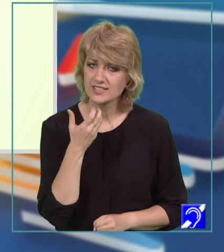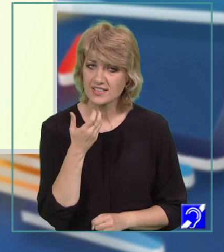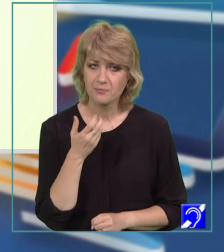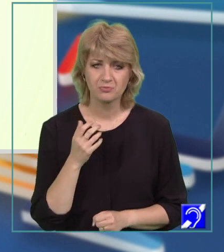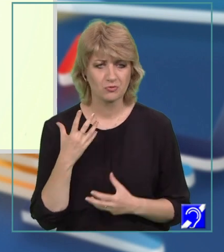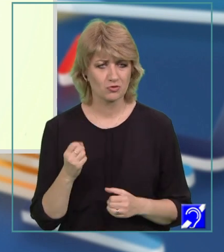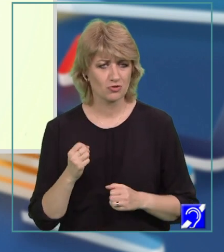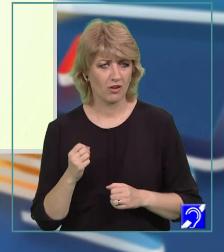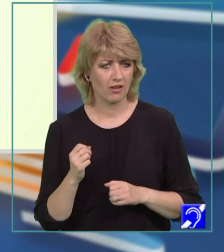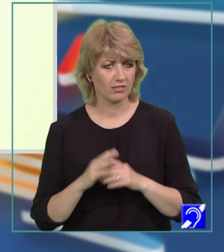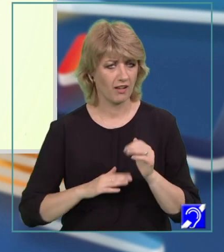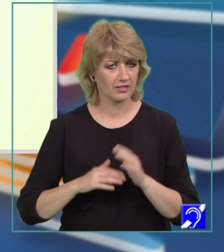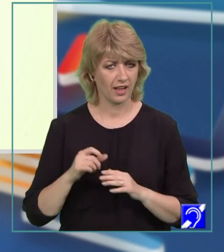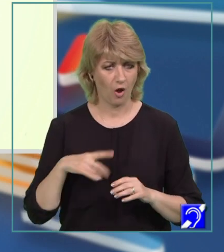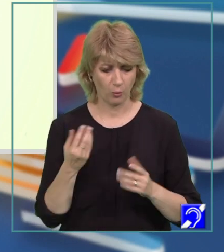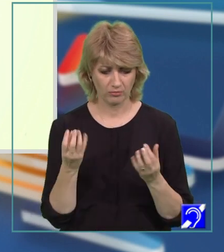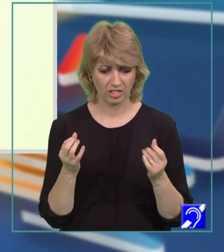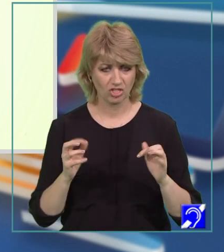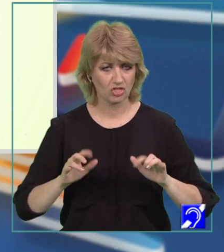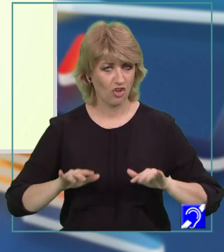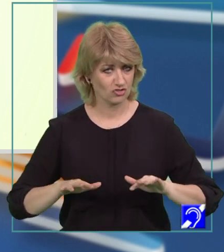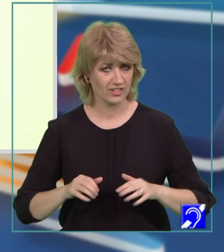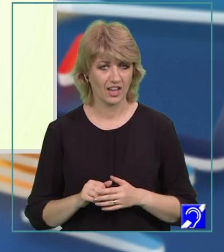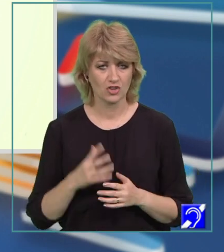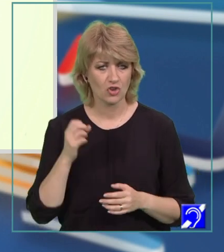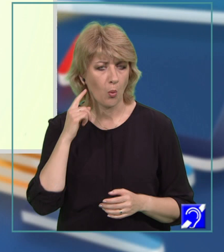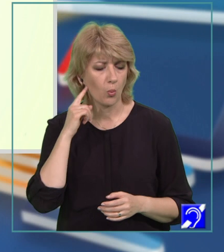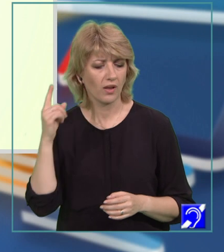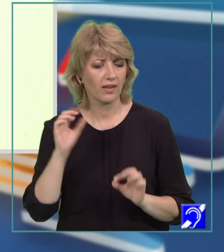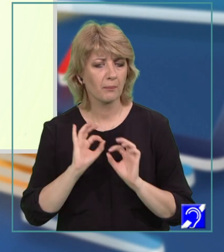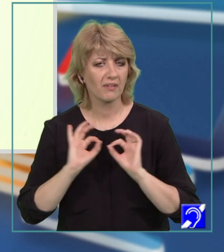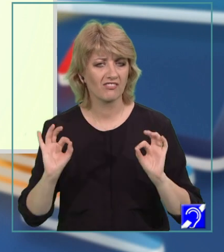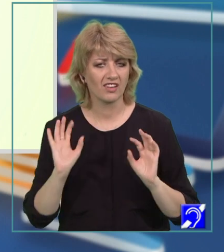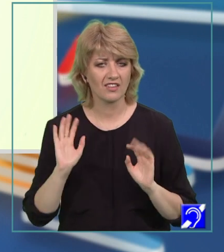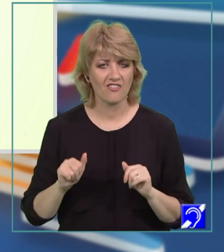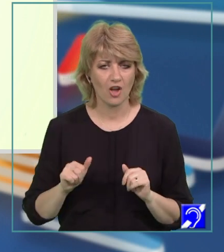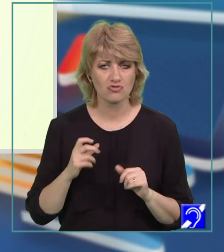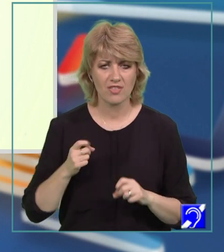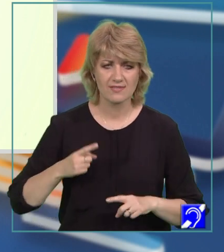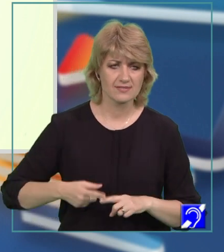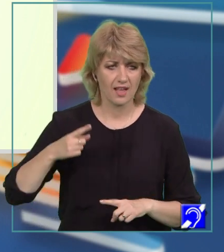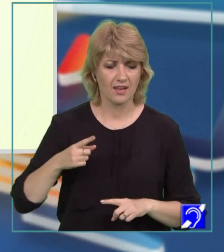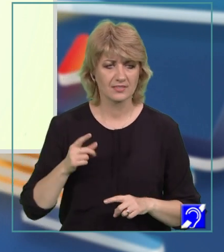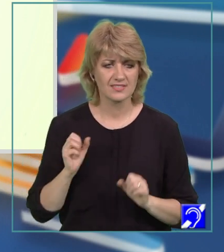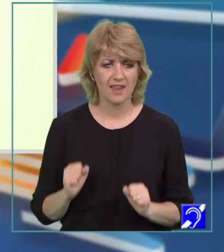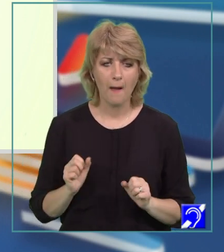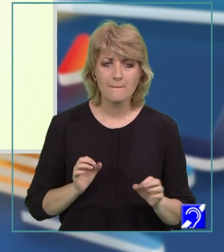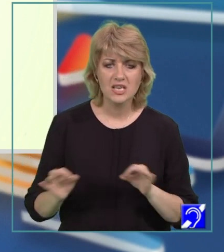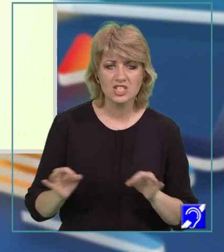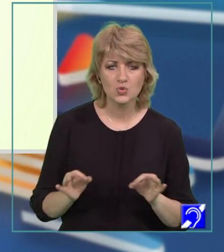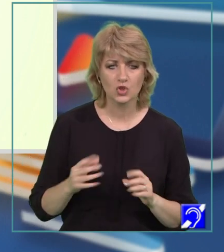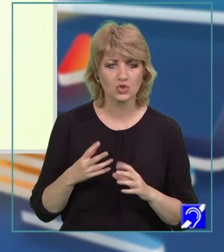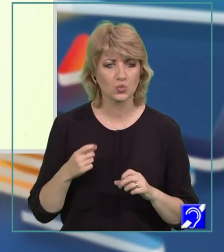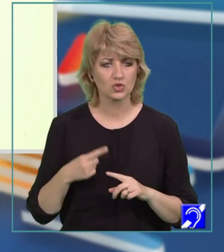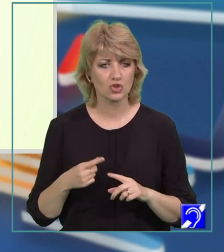ce îndemânatice erau acum degetele, ce ureche perfectă avea, ce exact ținea măsura și cu ce